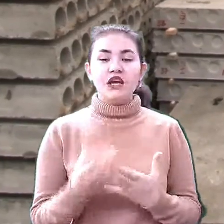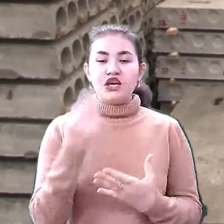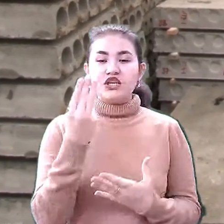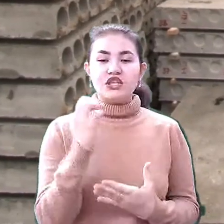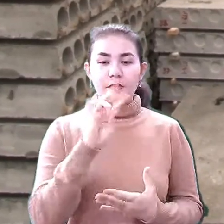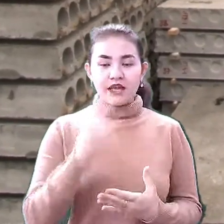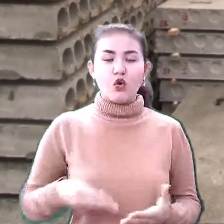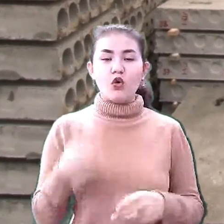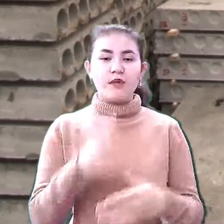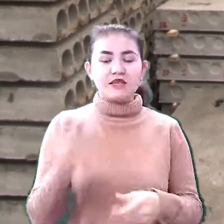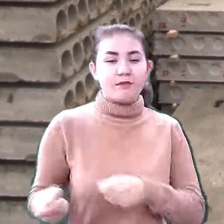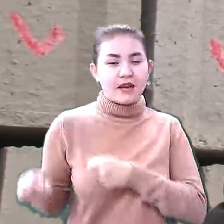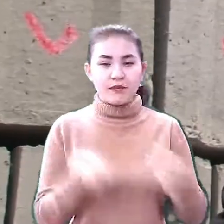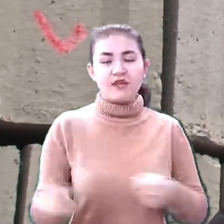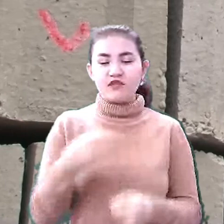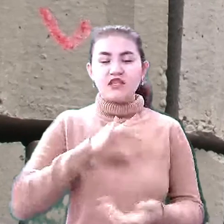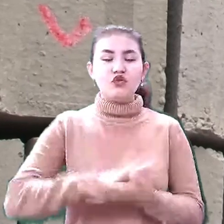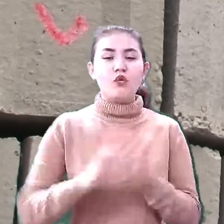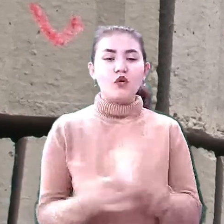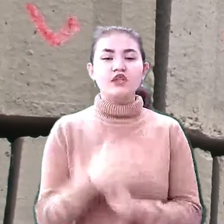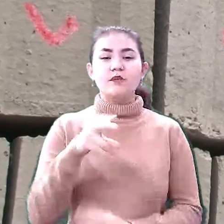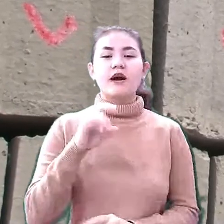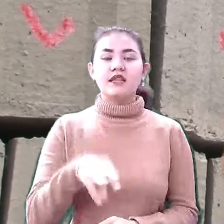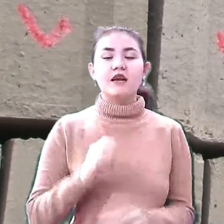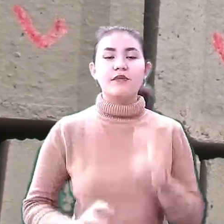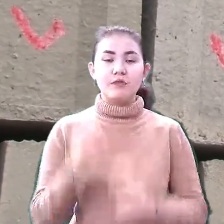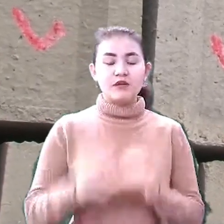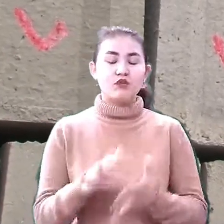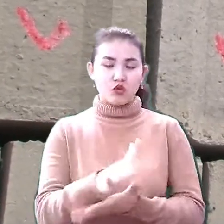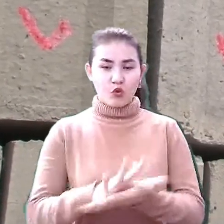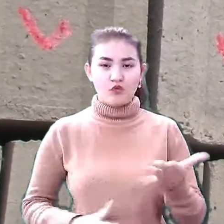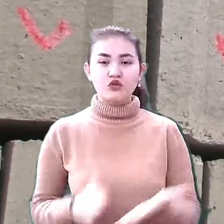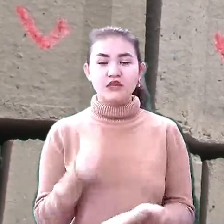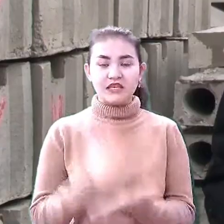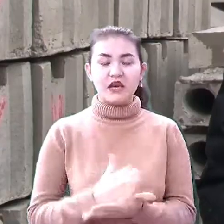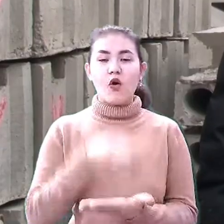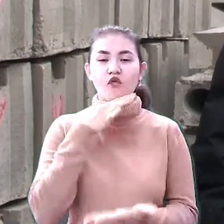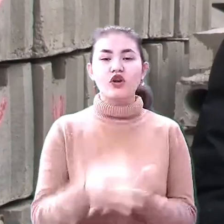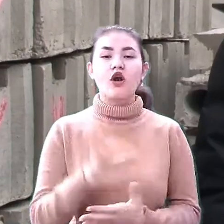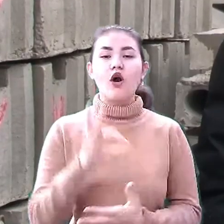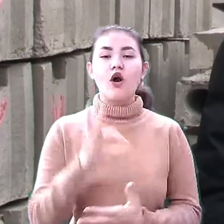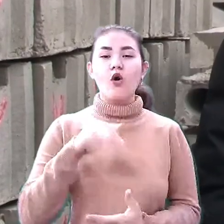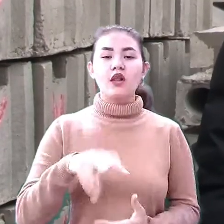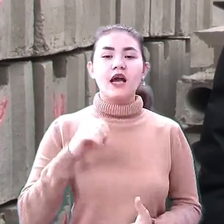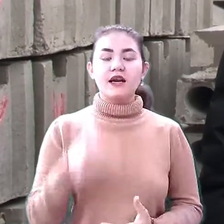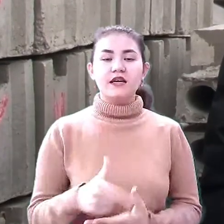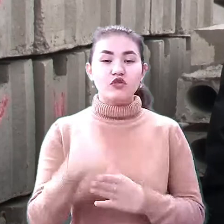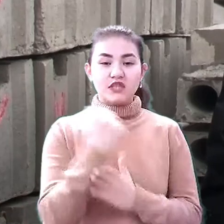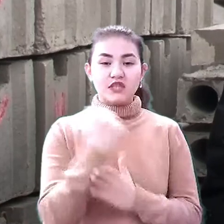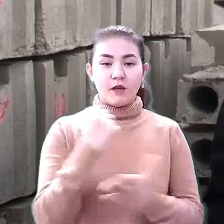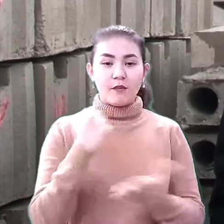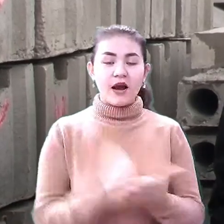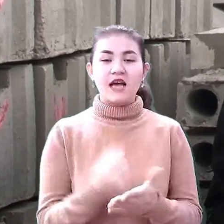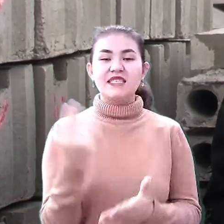безперебійно. Всі домовленості з партнерами підприємства продовжують діяти, говорить Олег Шарко. Був у нас запас по цементу і